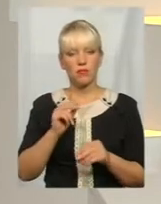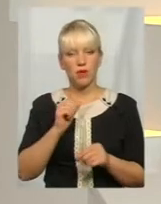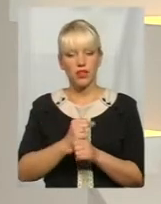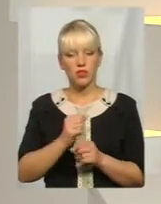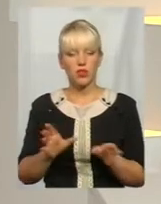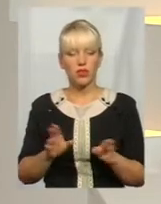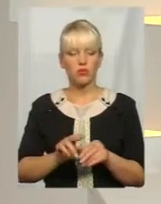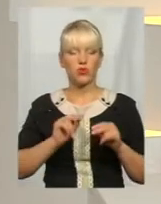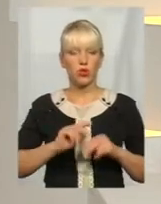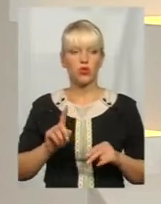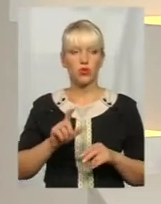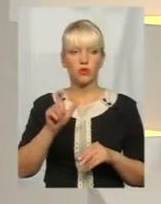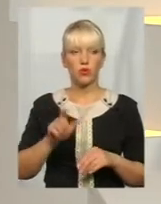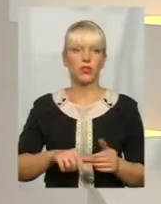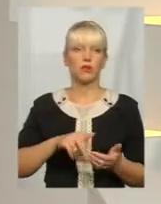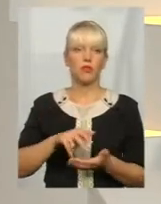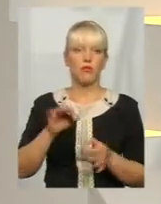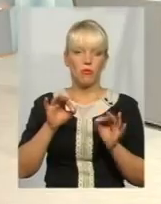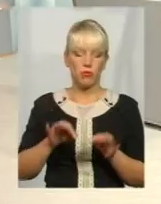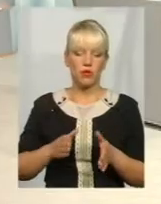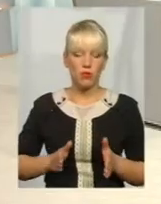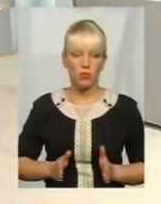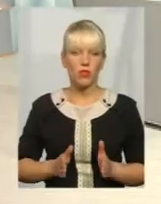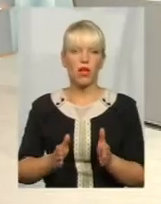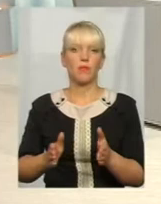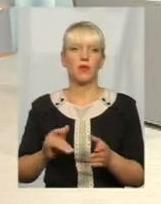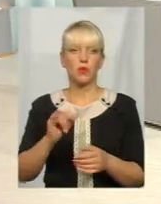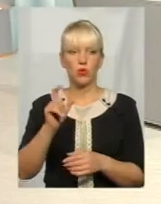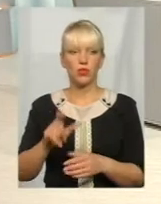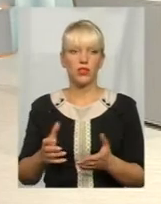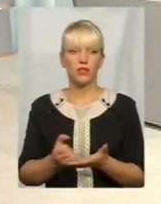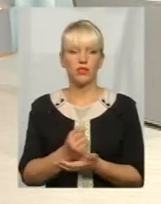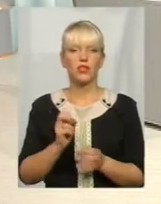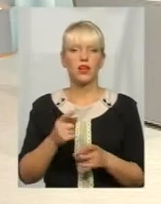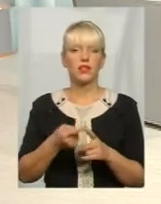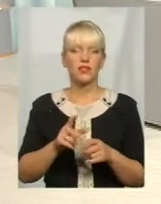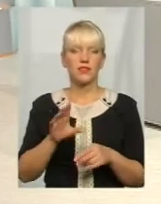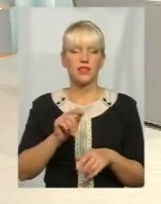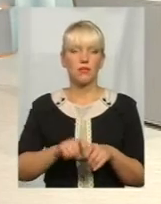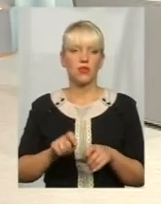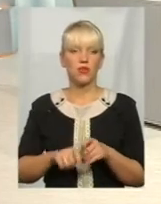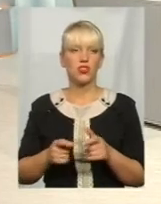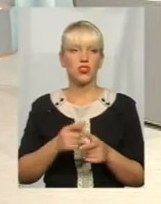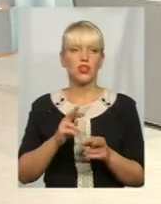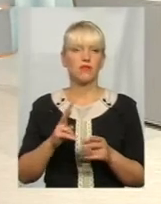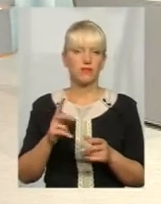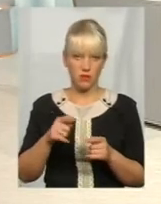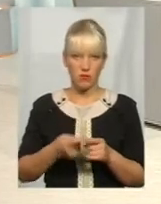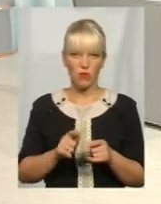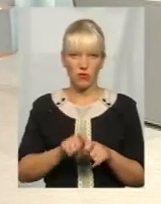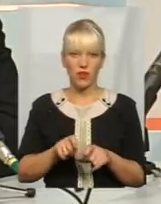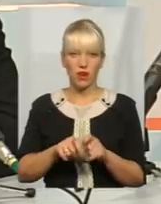вона пішла в потрібному напрямку і в неї вийшло? Ну, як це все перевіряється? І чи воно взагалі перевіряється?